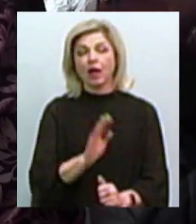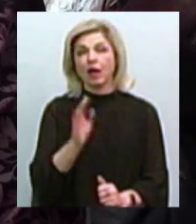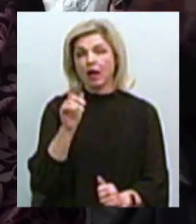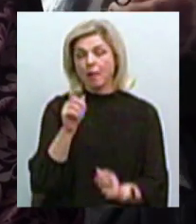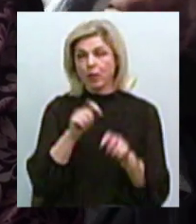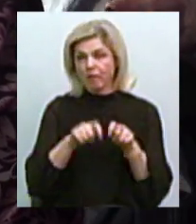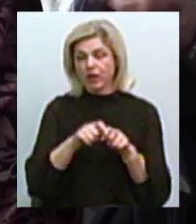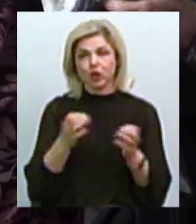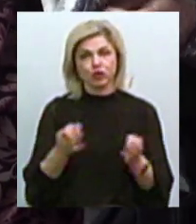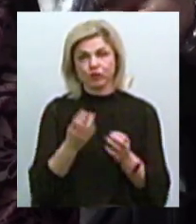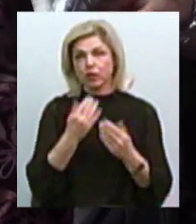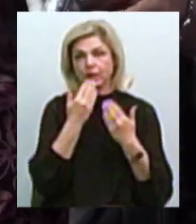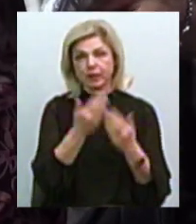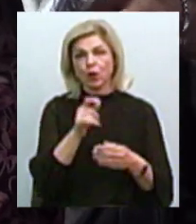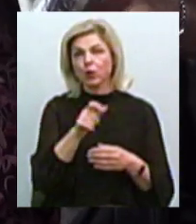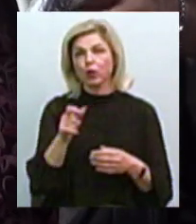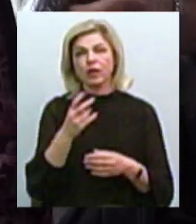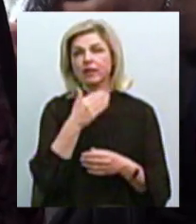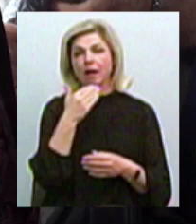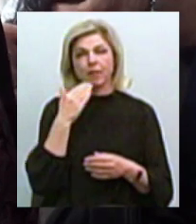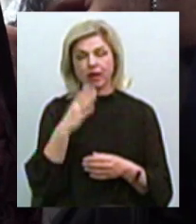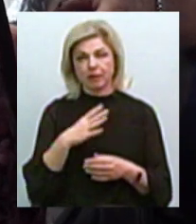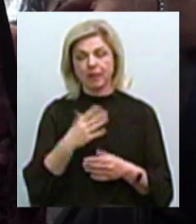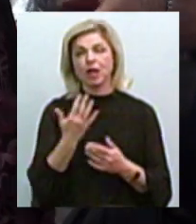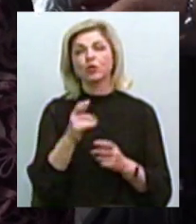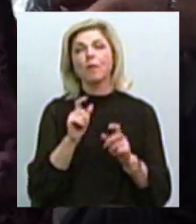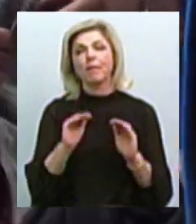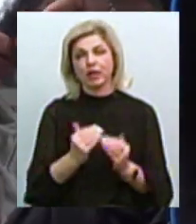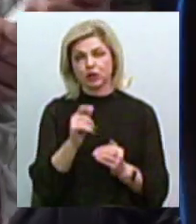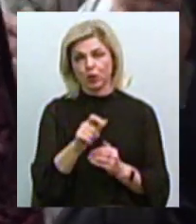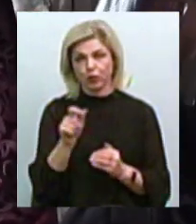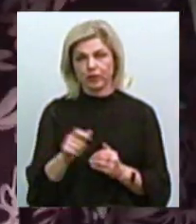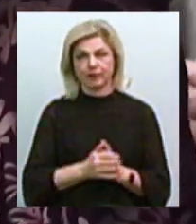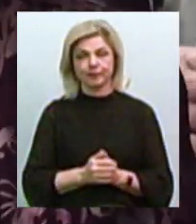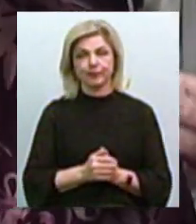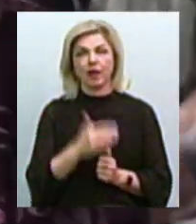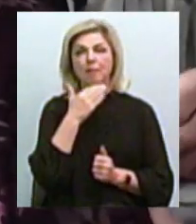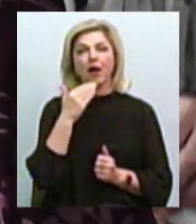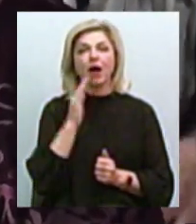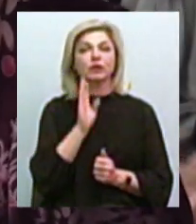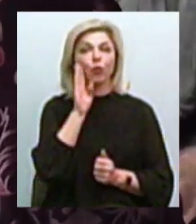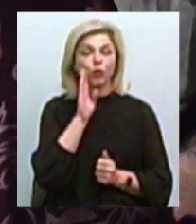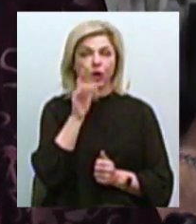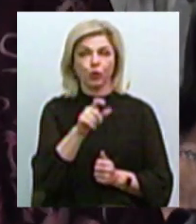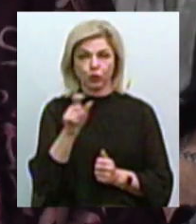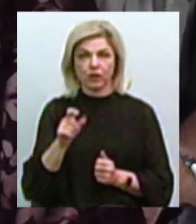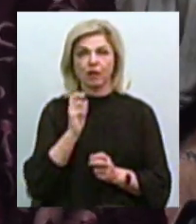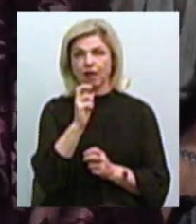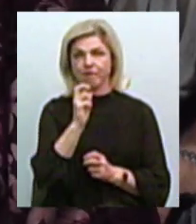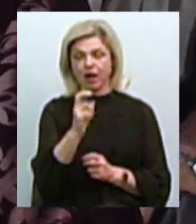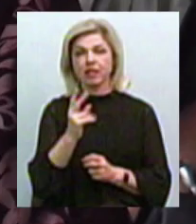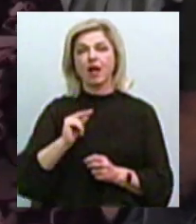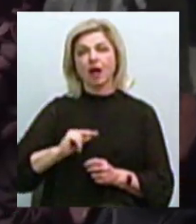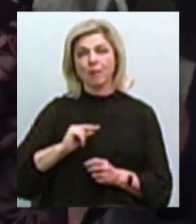питали. Людей небагато було в трамваї. Трійкою їздить менше людей, ніж першим. Багато людей вранці їздить трамваями. На роботу